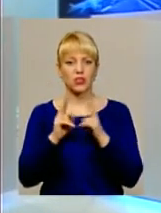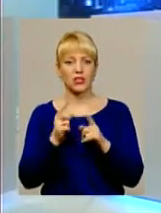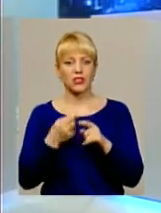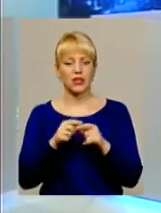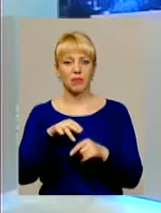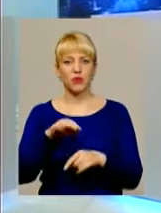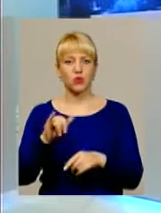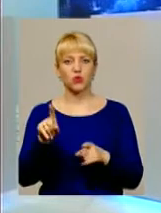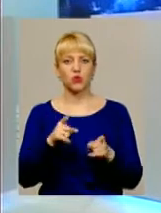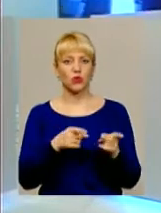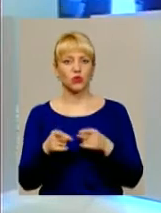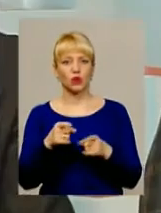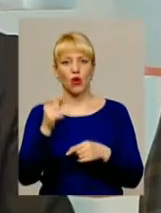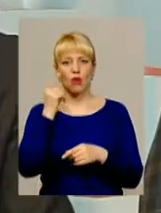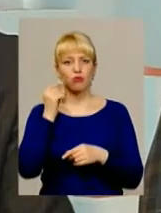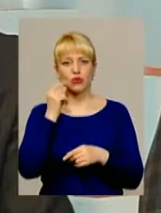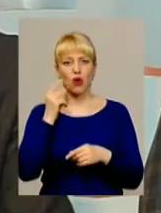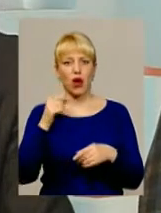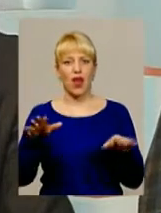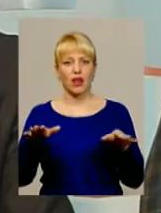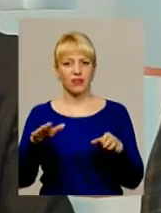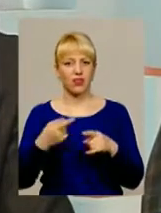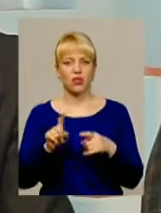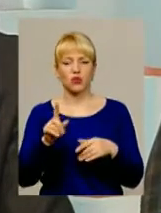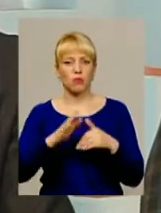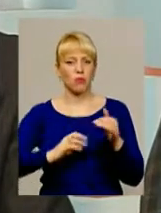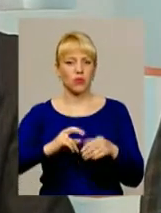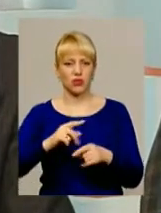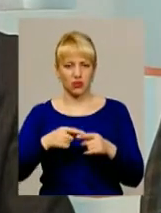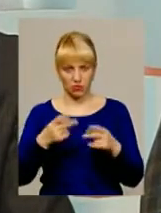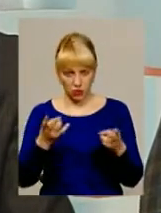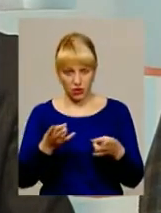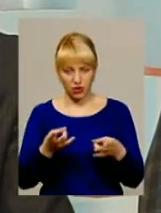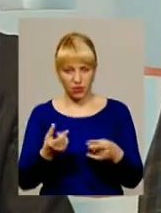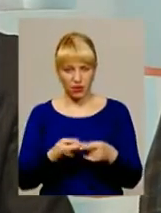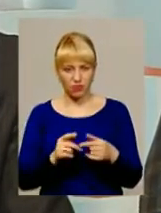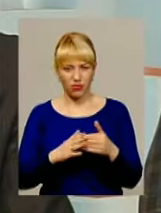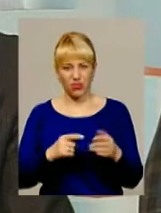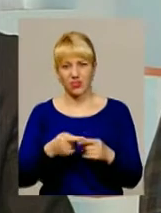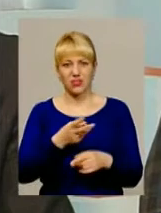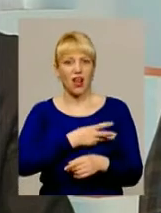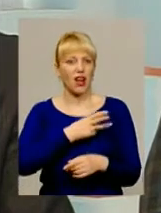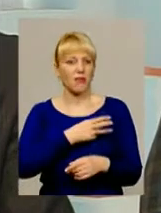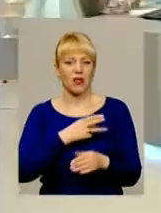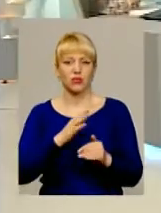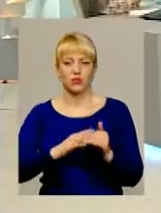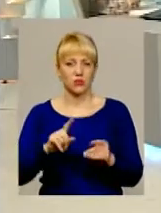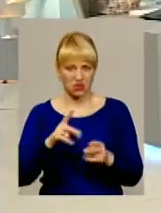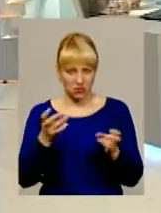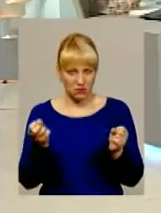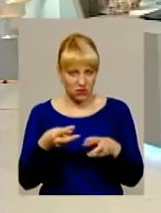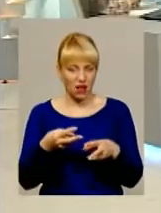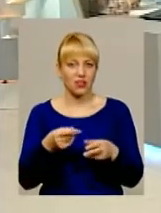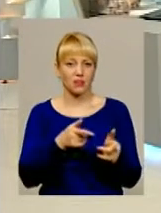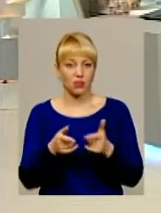ПТО готують бжолірів, ваша професія бжоляр для неї потрібна. Це аматорська професія, що потрібна спеціальна